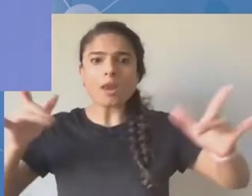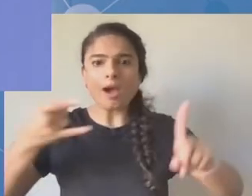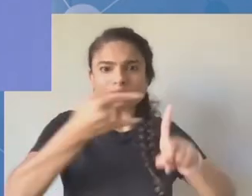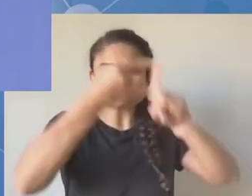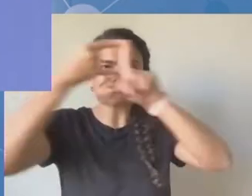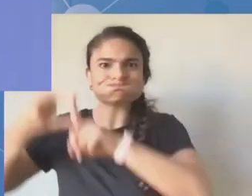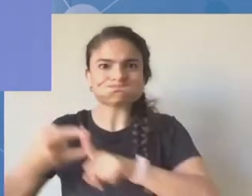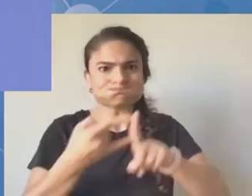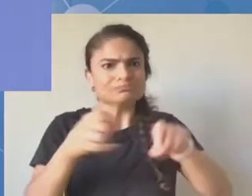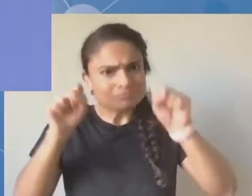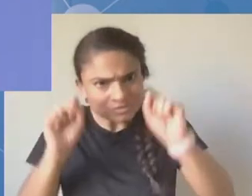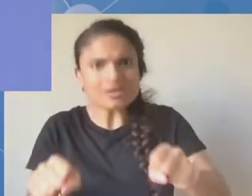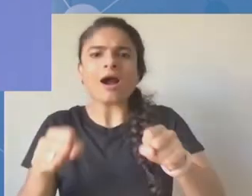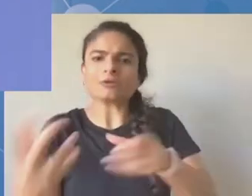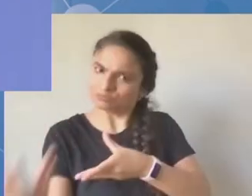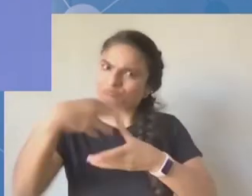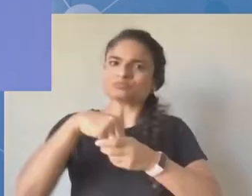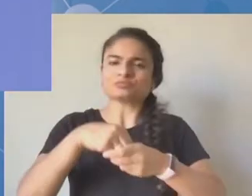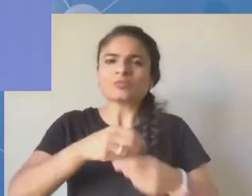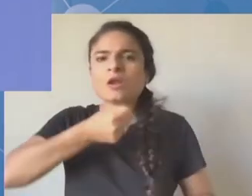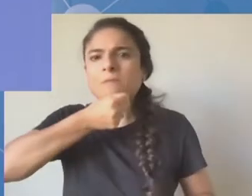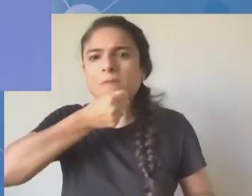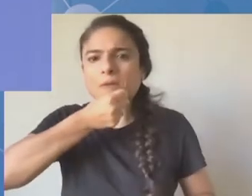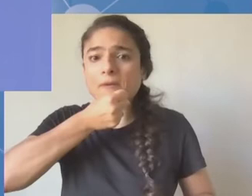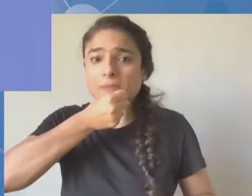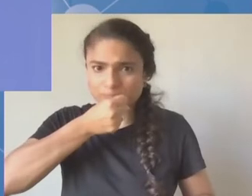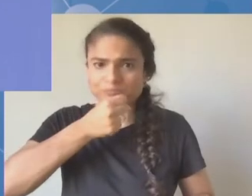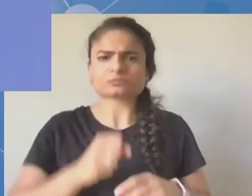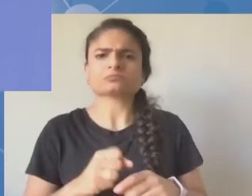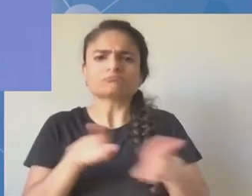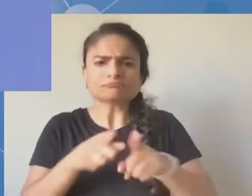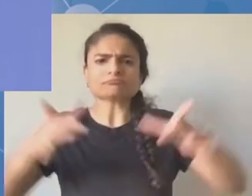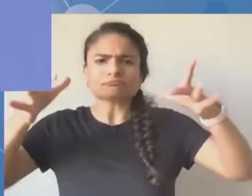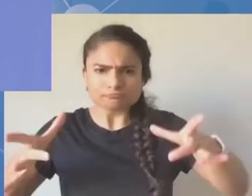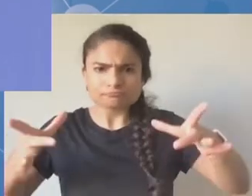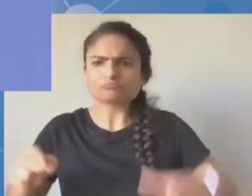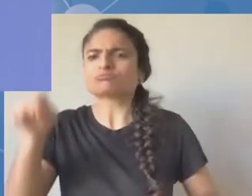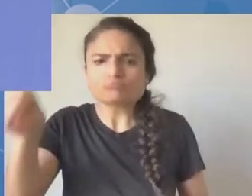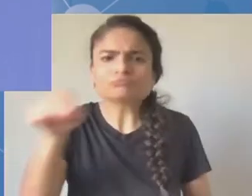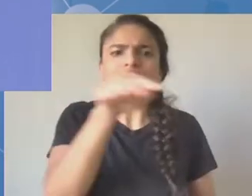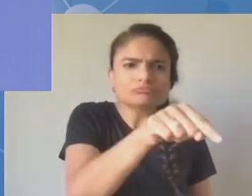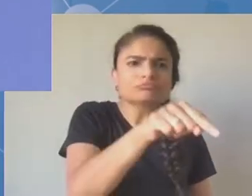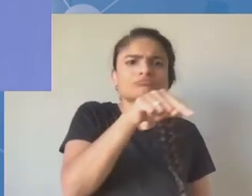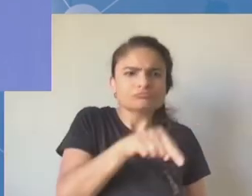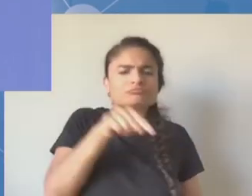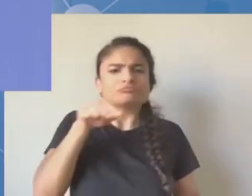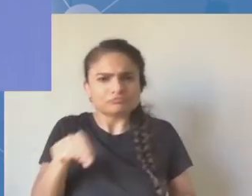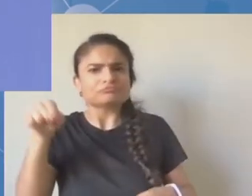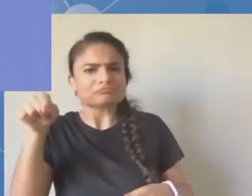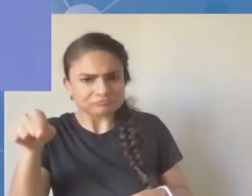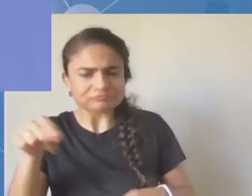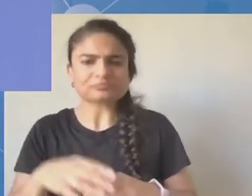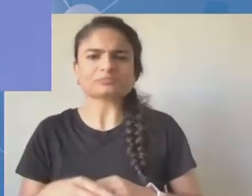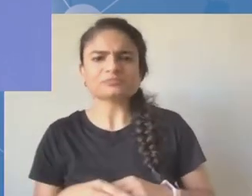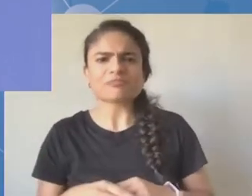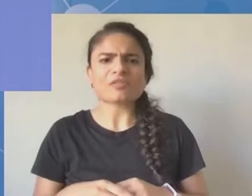osoby, które na początek zwrócą